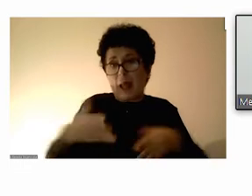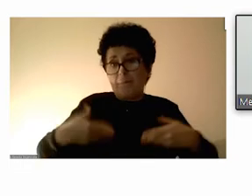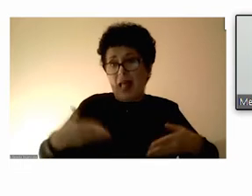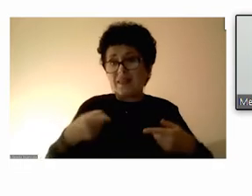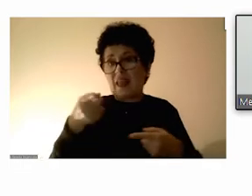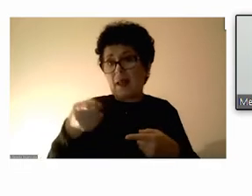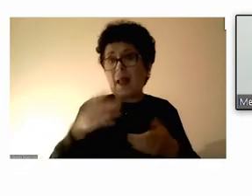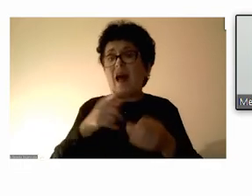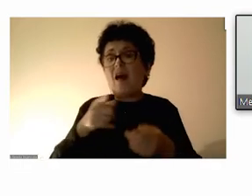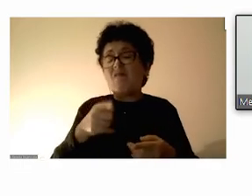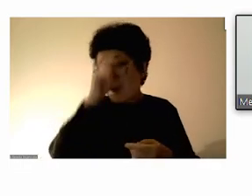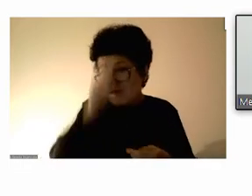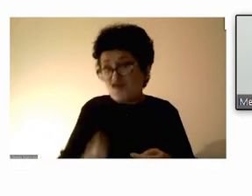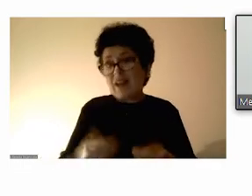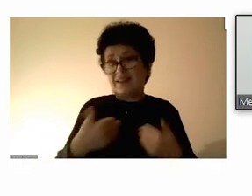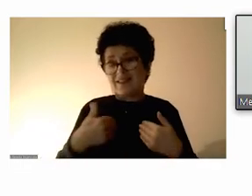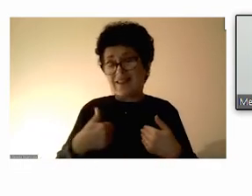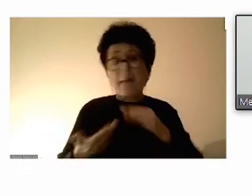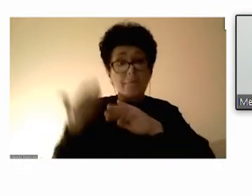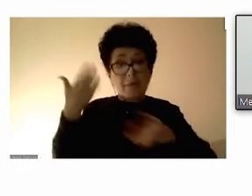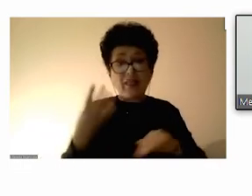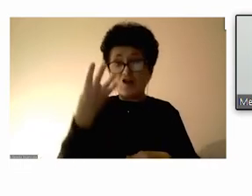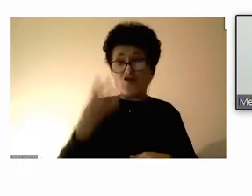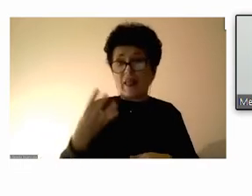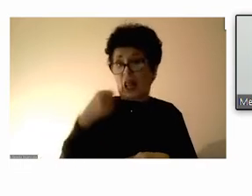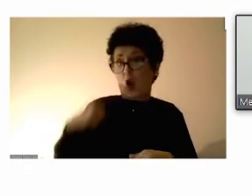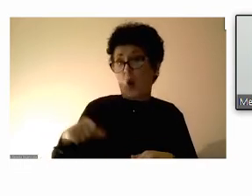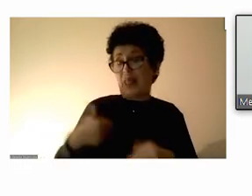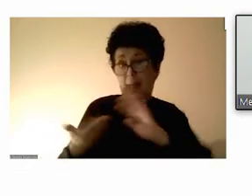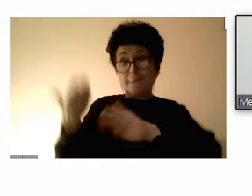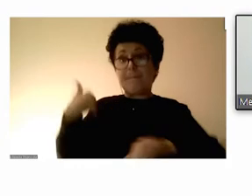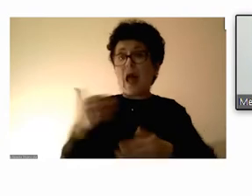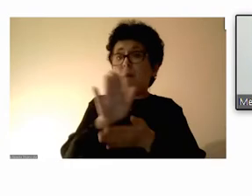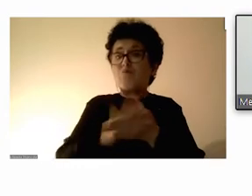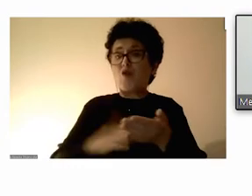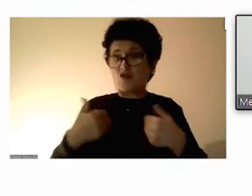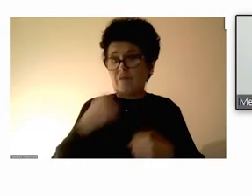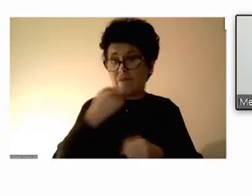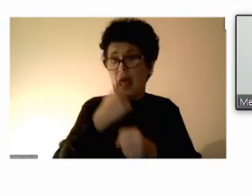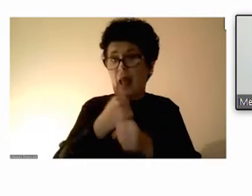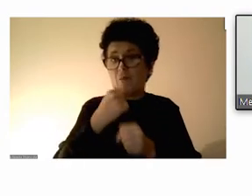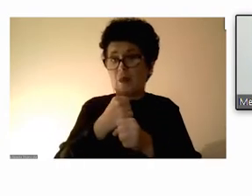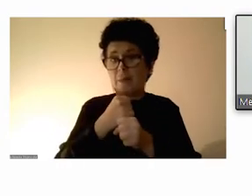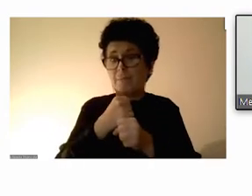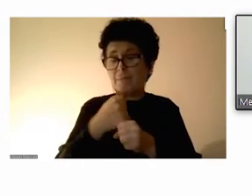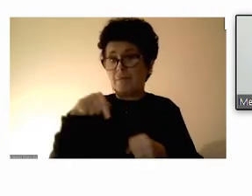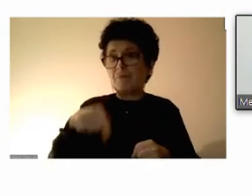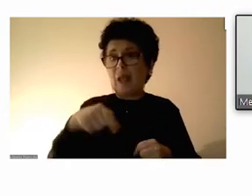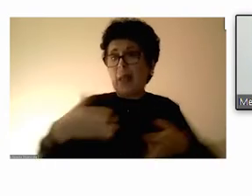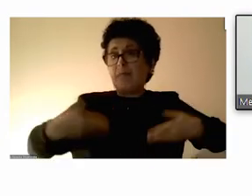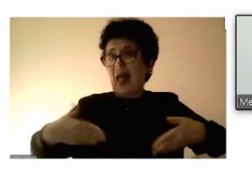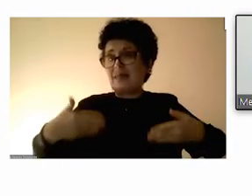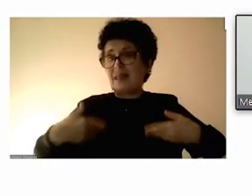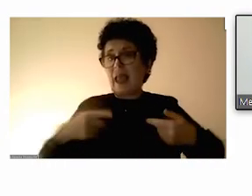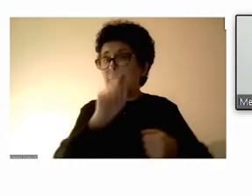всушност таа чест ми припадна уште пред 4 години кога почнав да работам со младинските